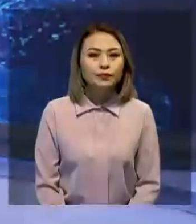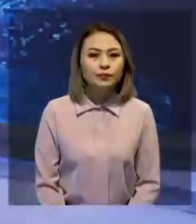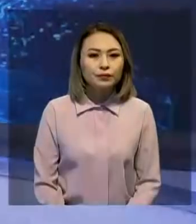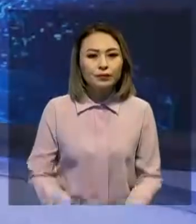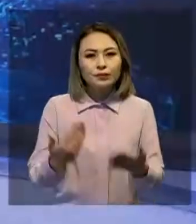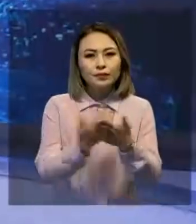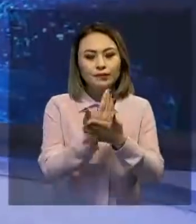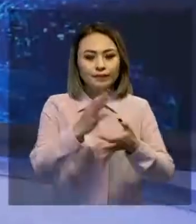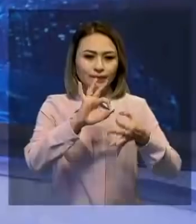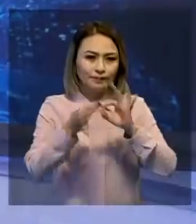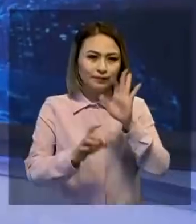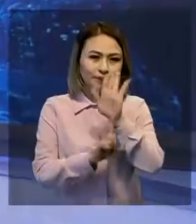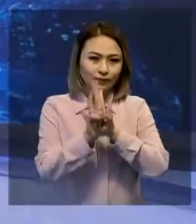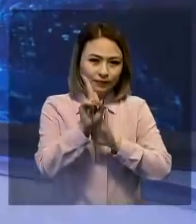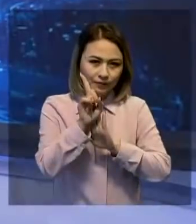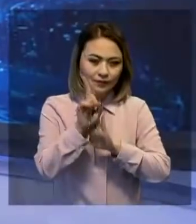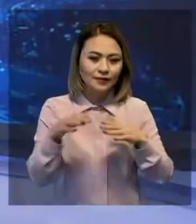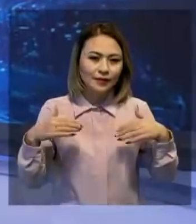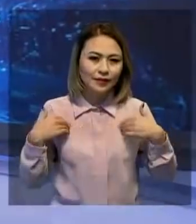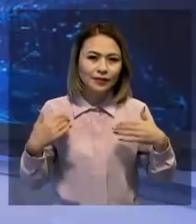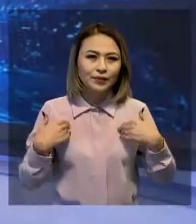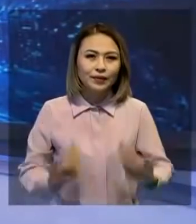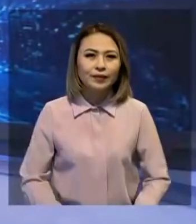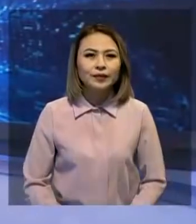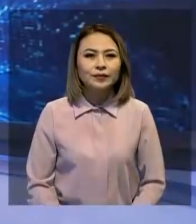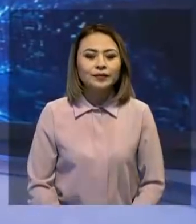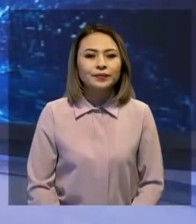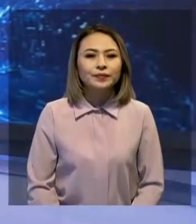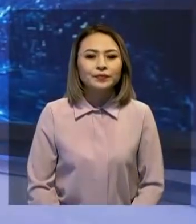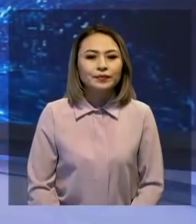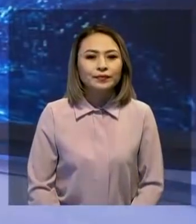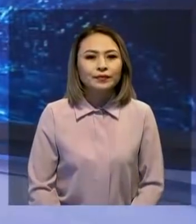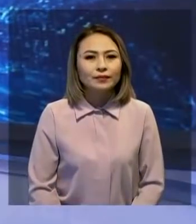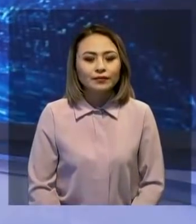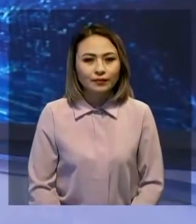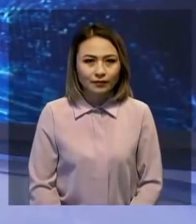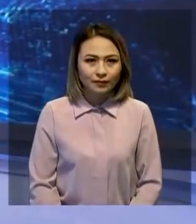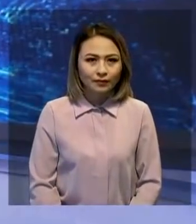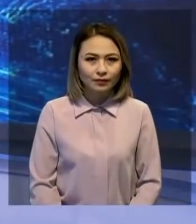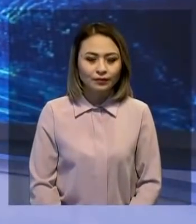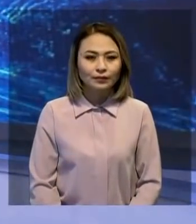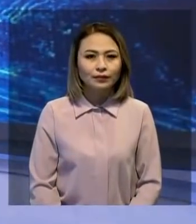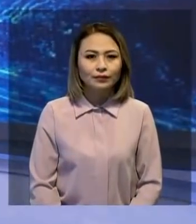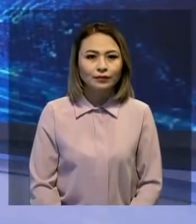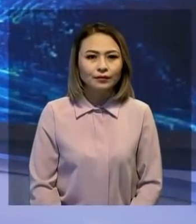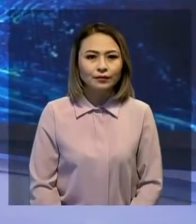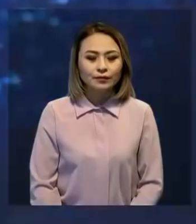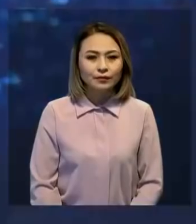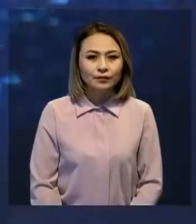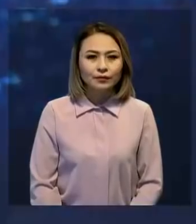Құрсылтанда сағат 17.00, біз өр жүмісімізді жалғастырамыз. Ефер тізгінде мен Жанар Менгдігерей, сұрдау дармадар жамбота Сәрсенбаева.